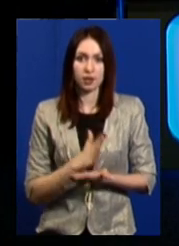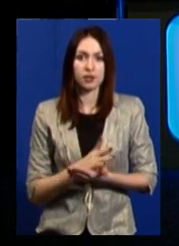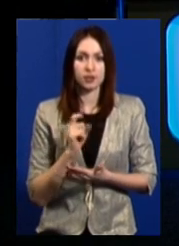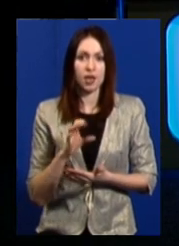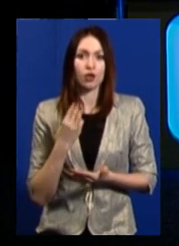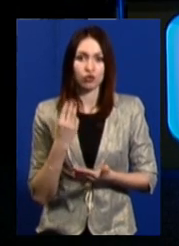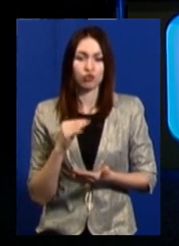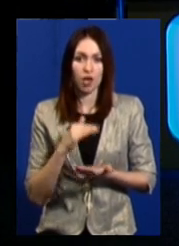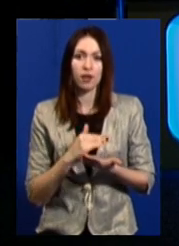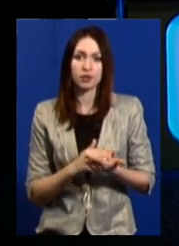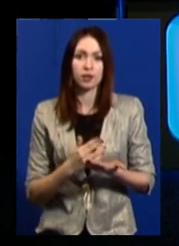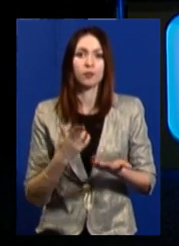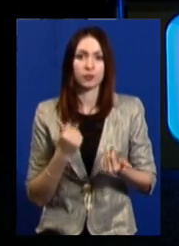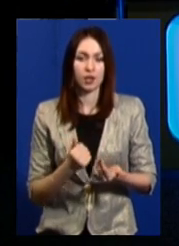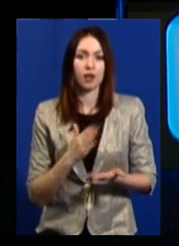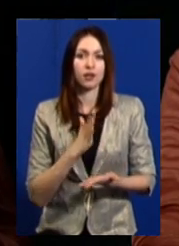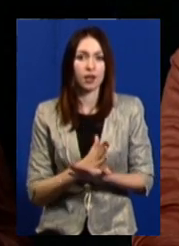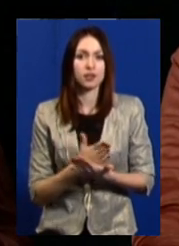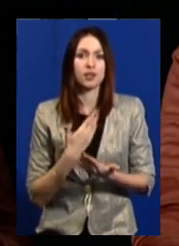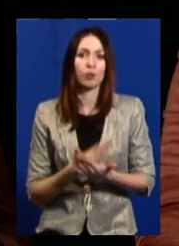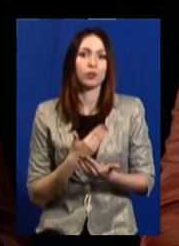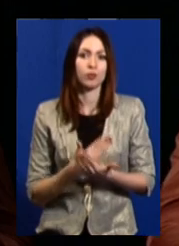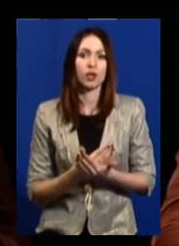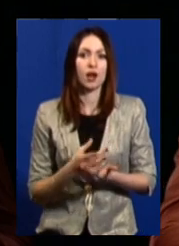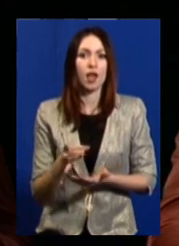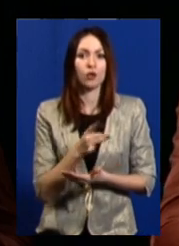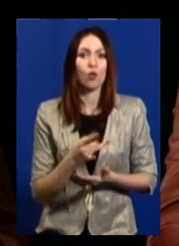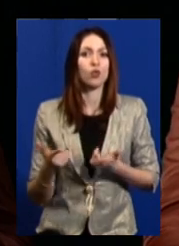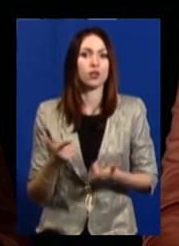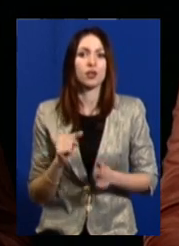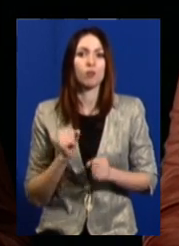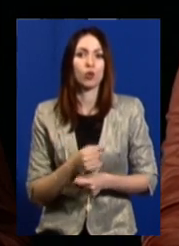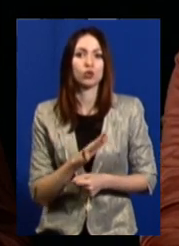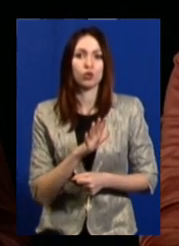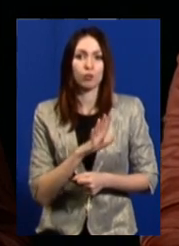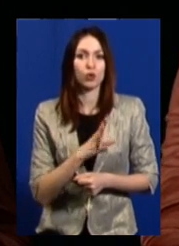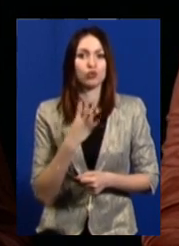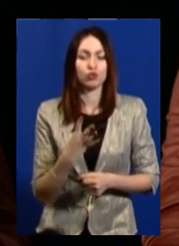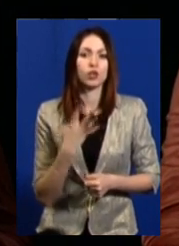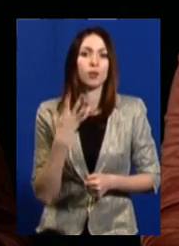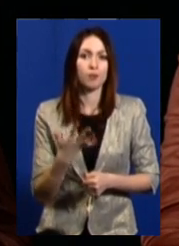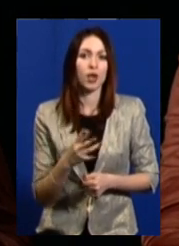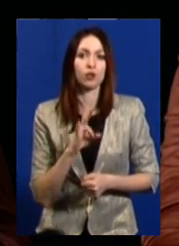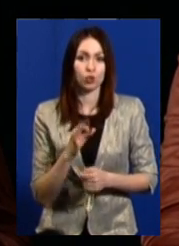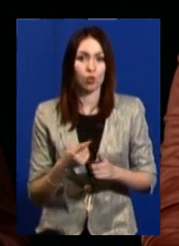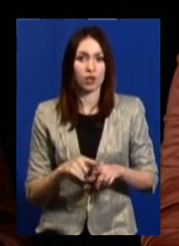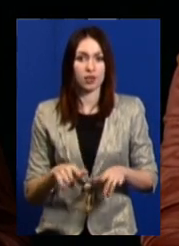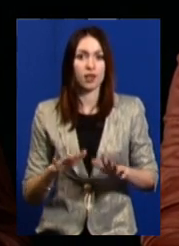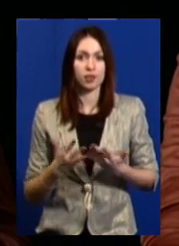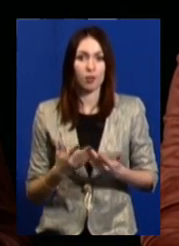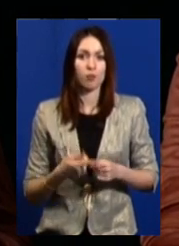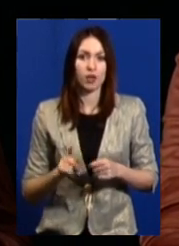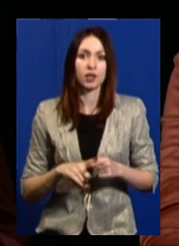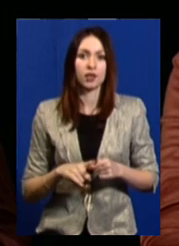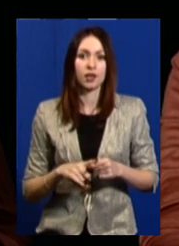штатним розписом існує, наприклад, є райони, де може бути і 4, і 5, але на даний час це